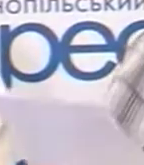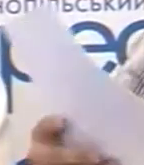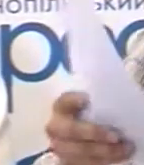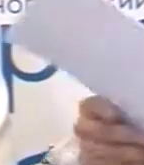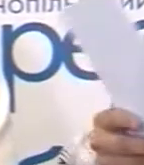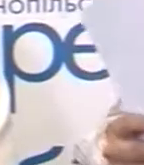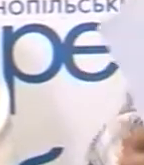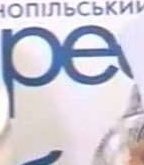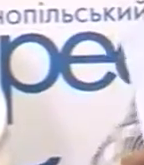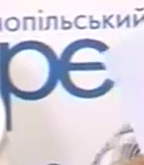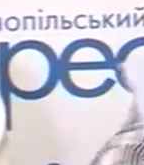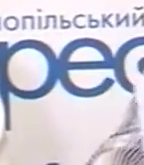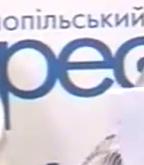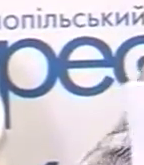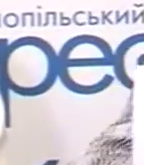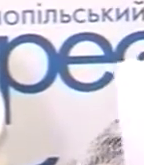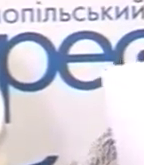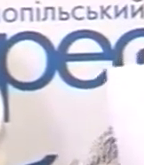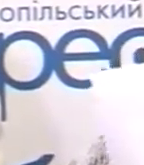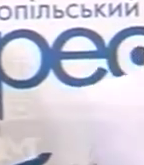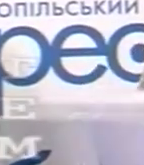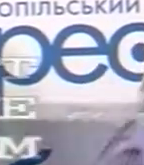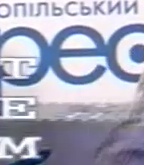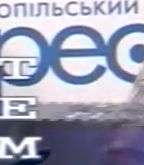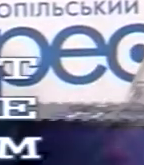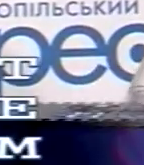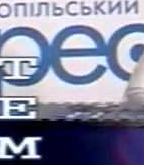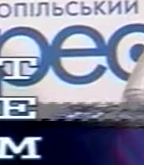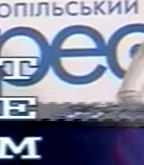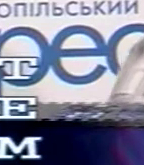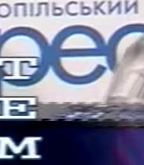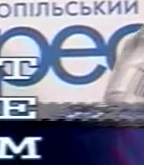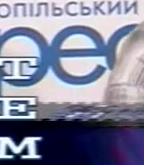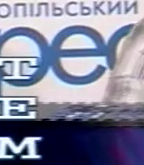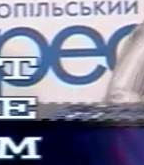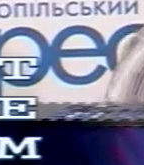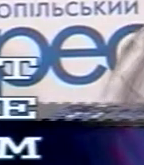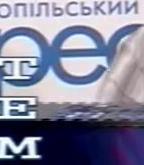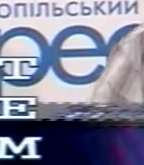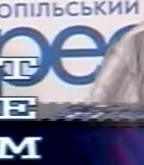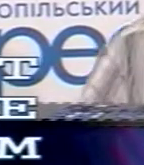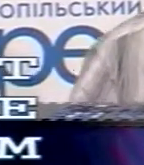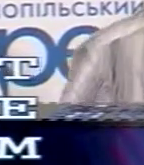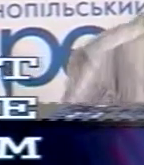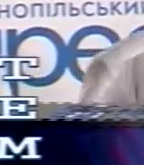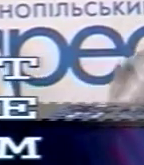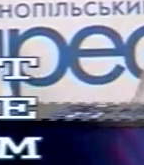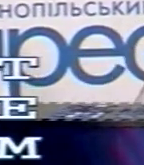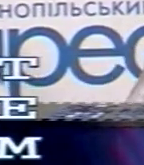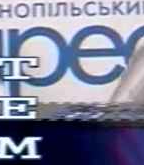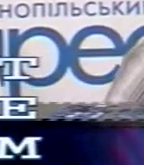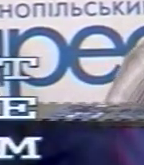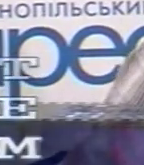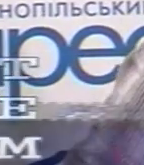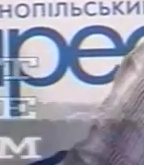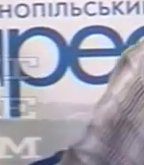чином формувалася база даних. Залучені були професійні лікарі, рішення приймалося